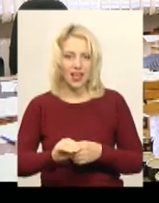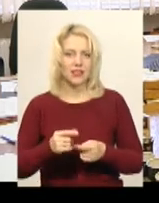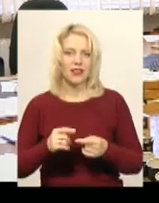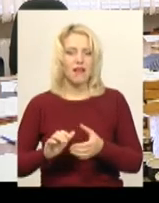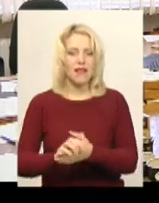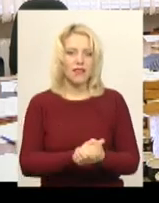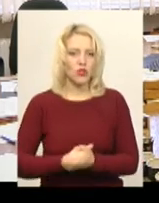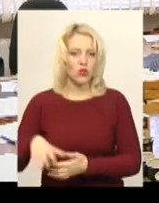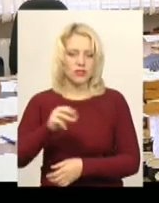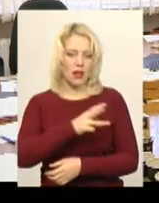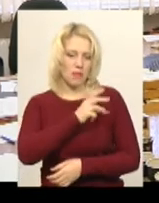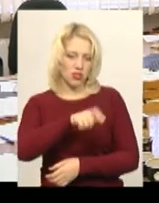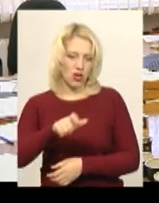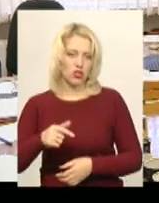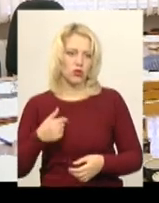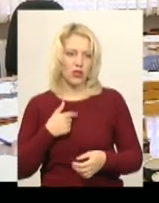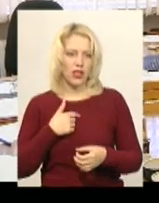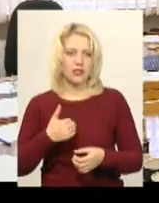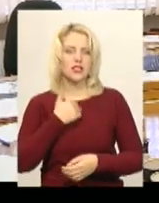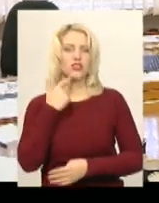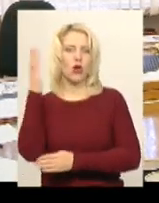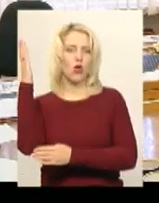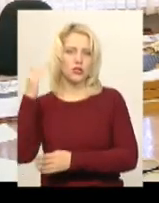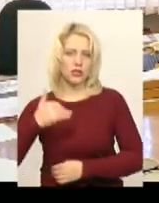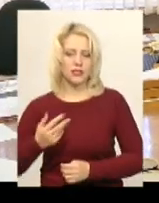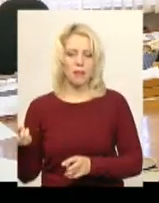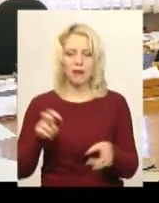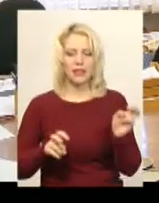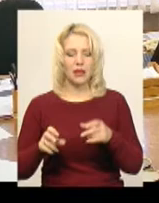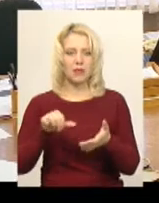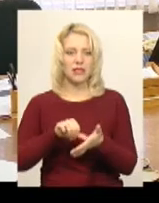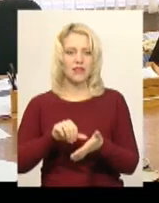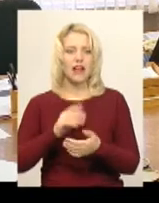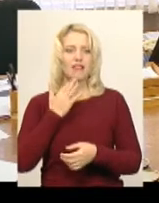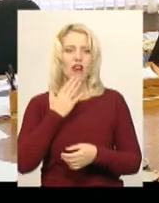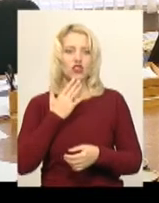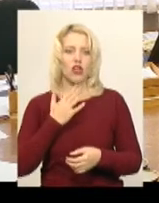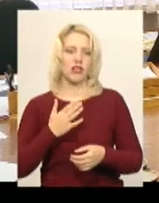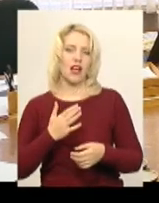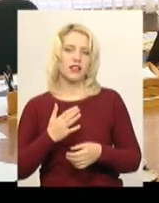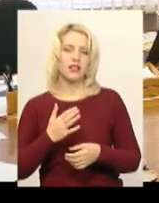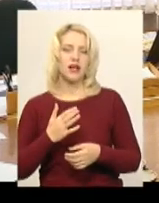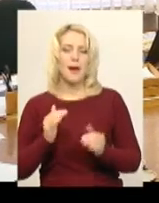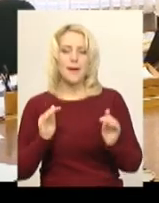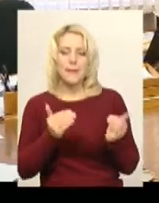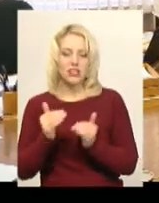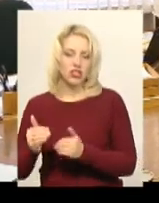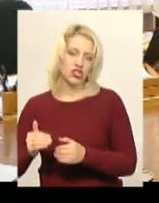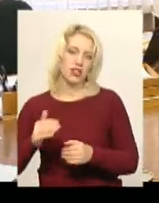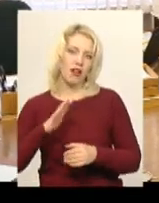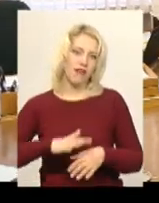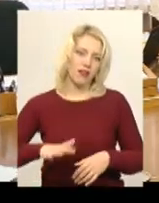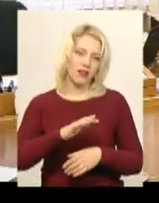нас зголосилися прийти представники національних меншин країв, за що ми їм вдячні. Ну і знову ж таки